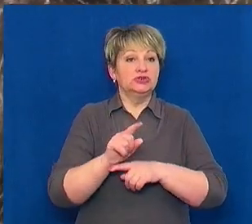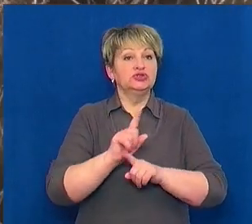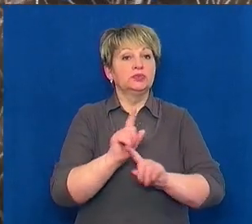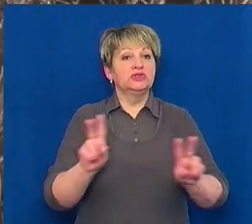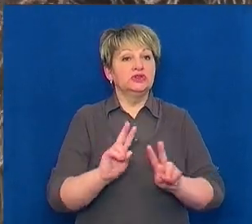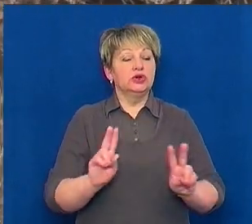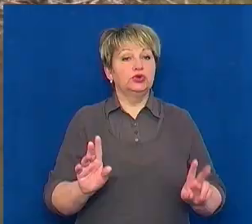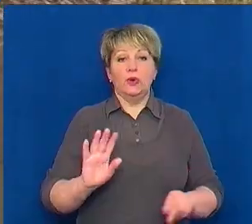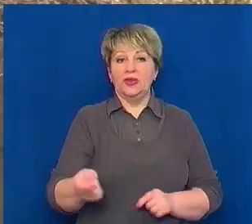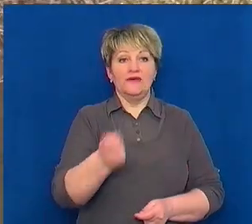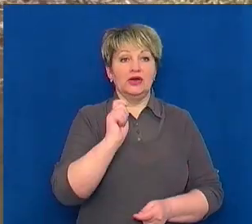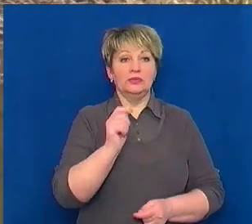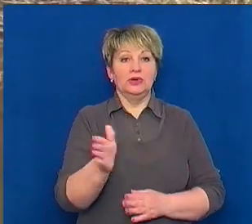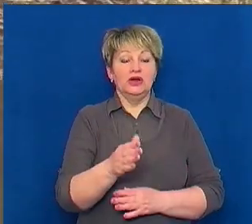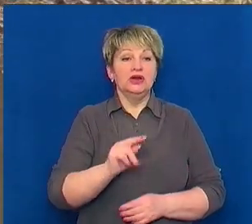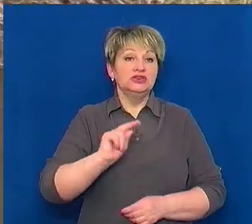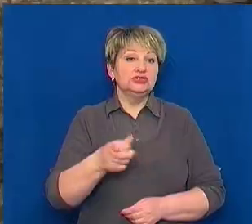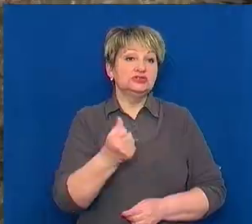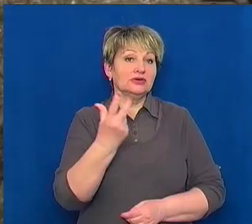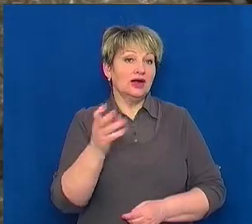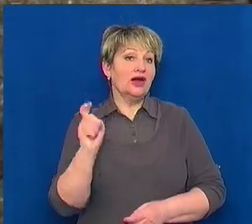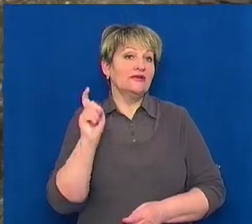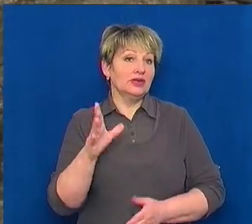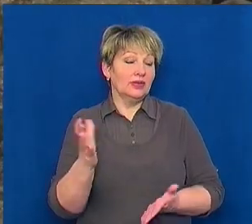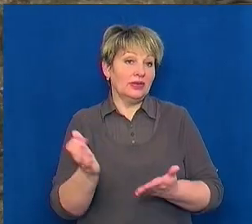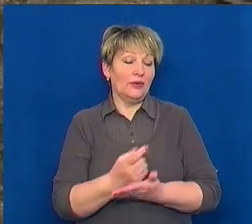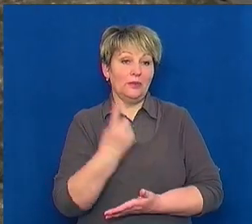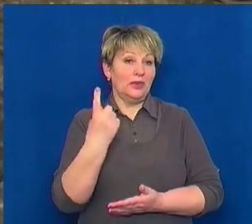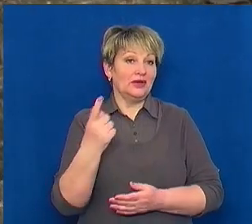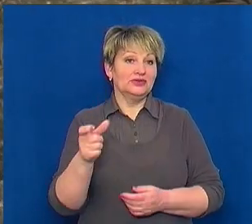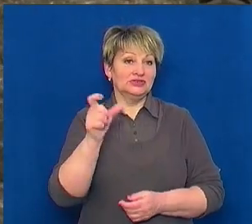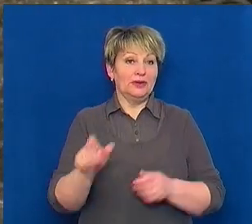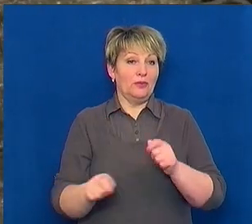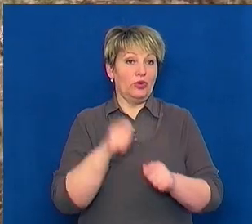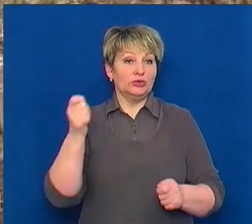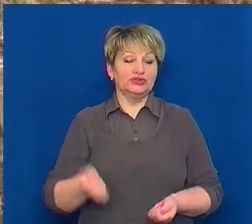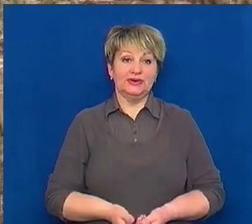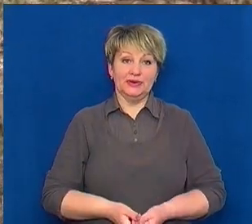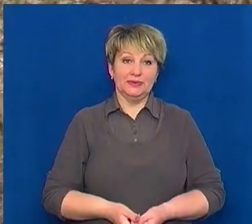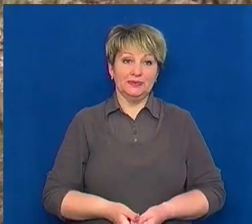Через 10 хвилин знаходять першого порушника. Зараз підемо, підемо дивитися все по документах.